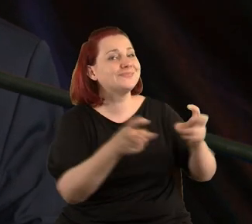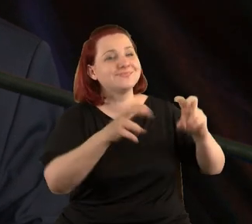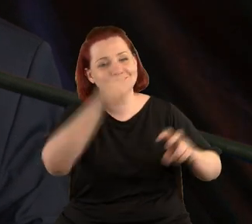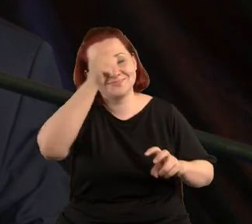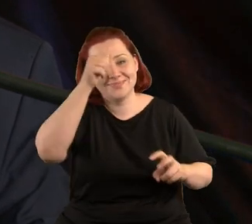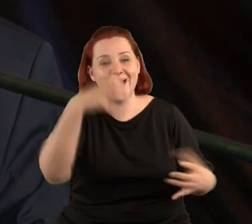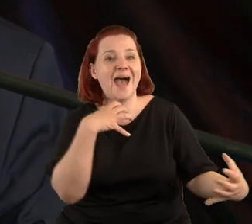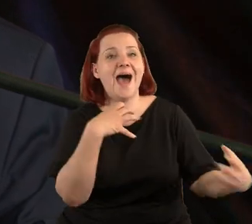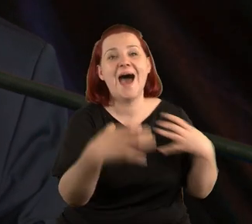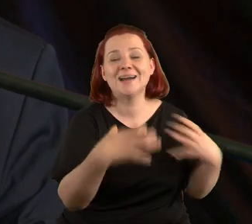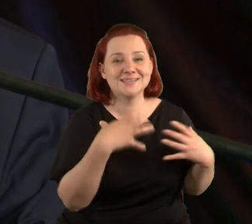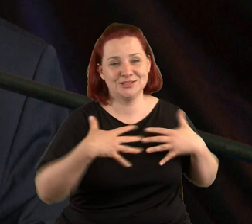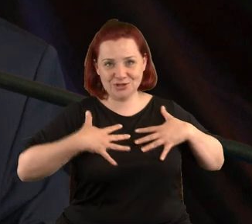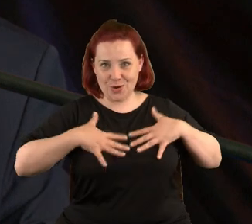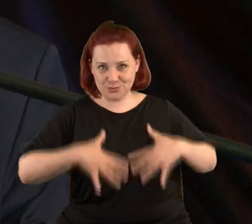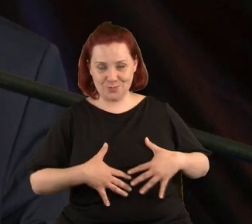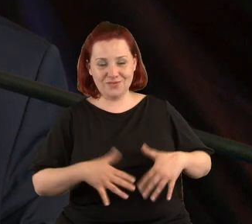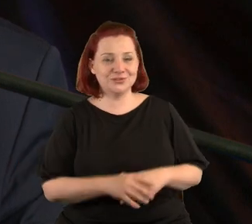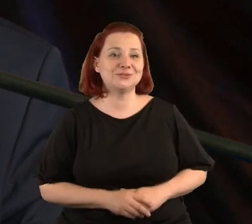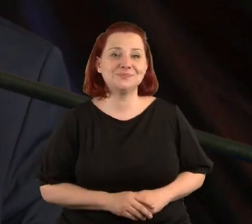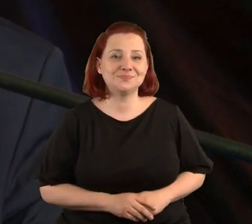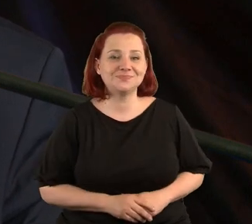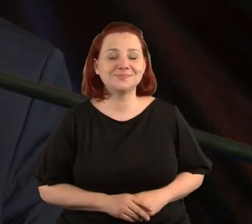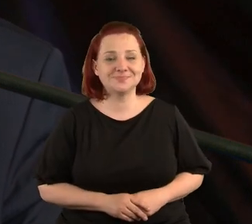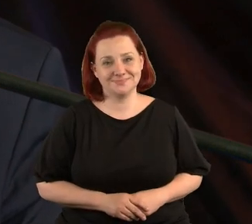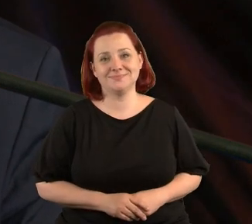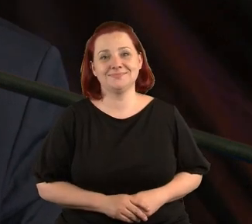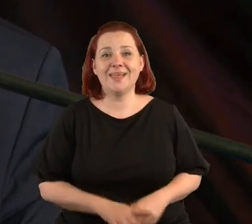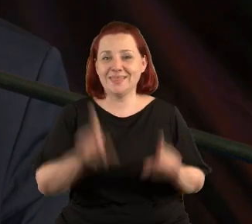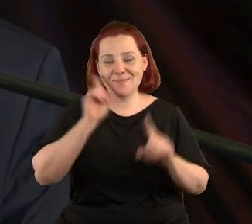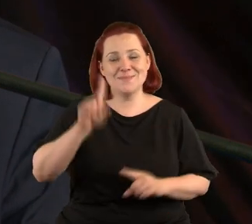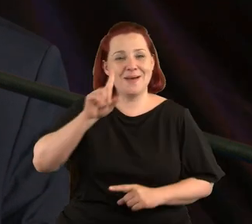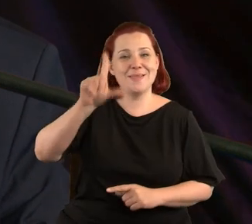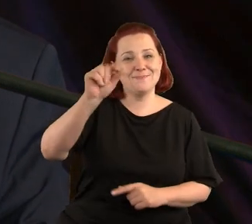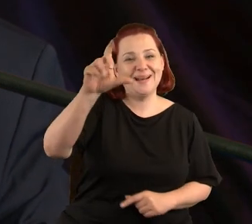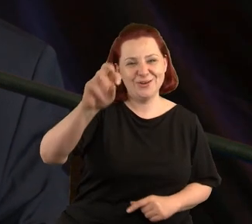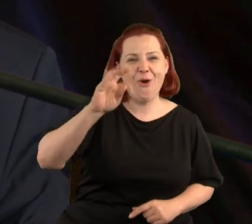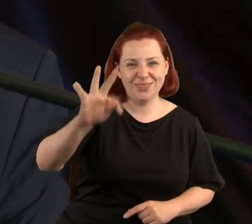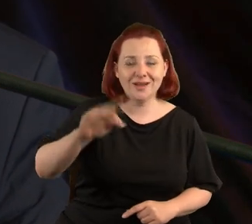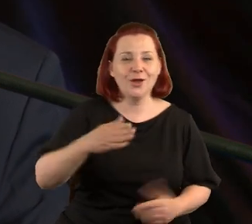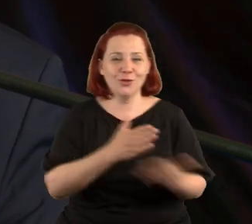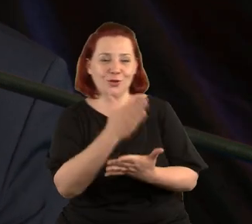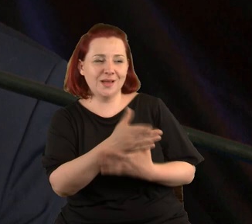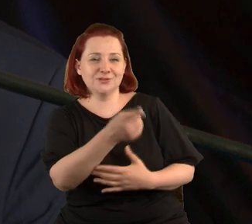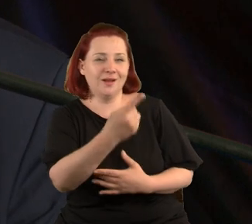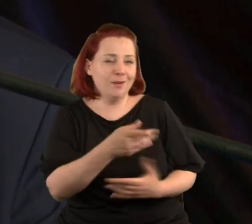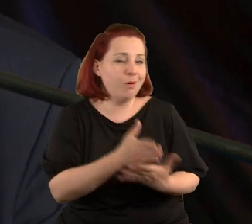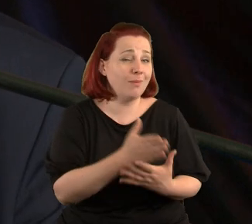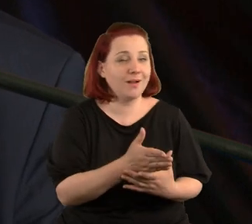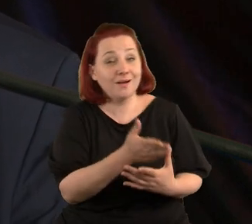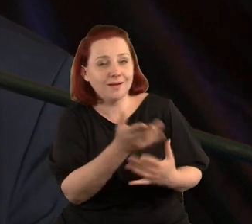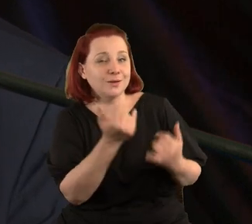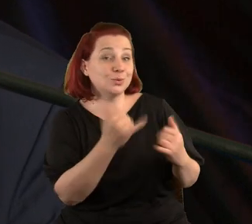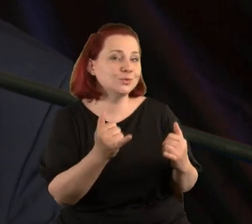artystyczną osobowością. Tutaj na pewno pan Palikot dodałby, że jednak pomagają takie różne inne